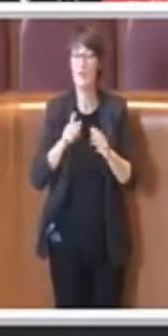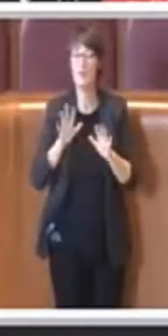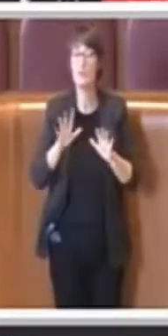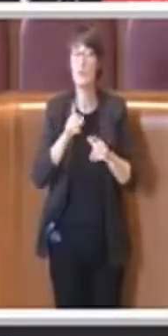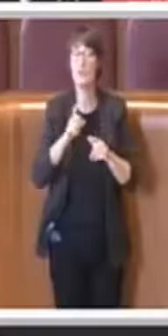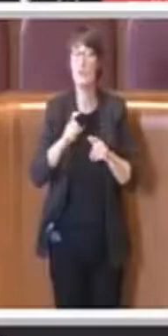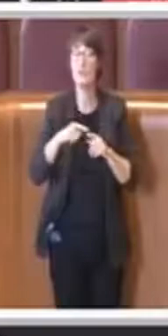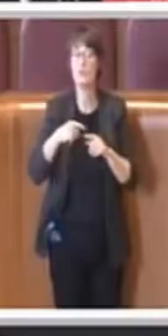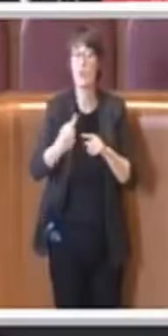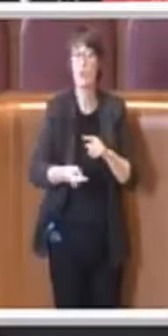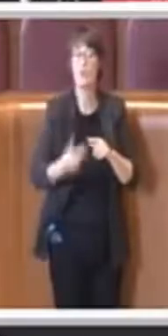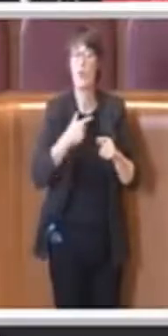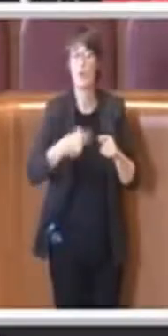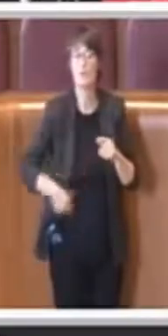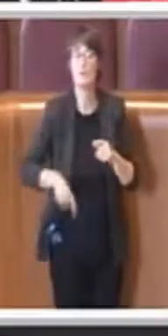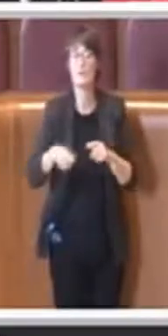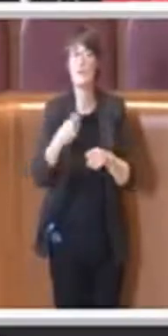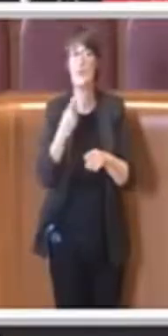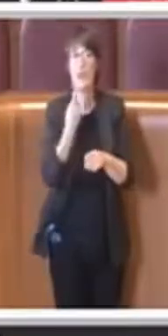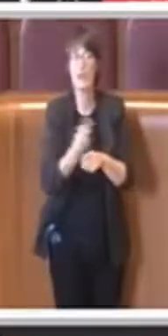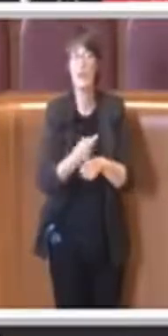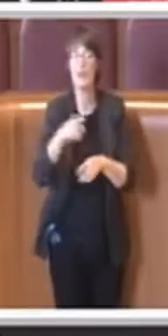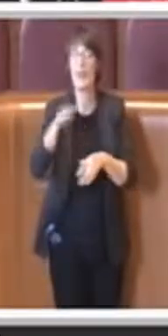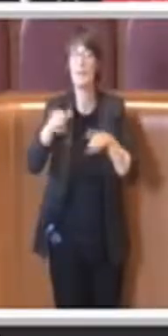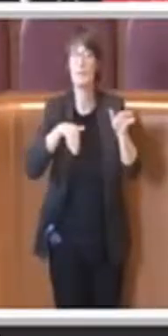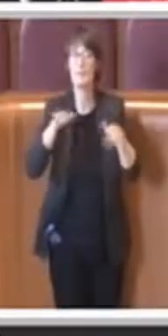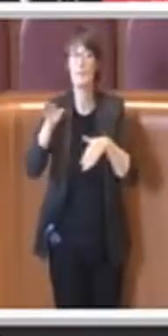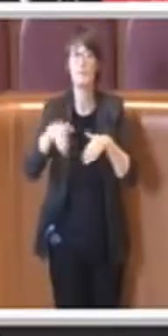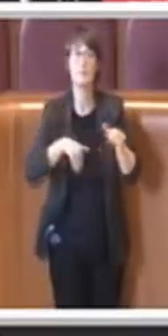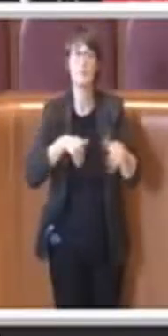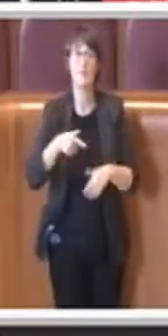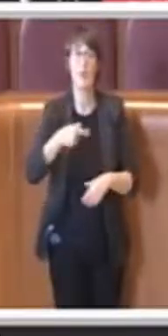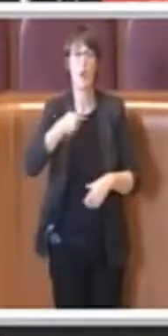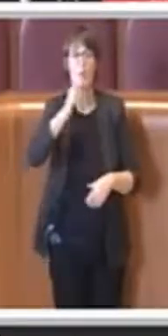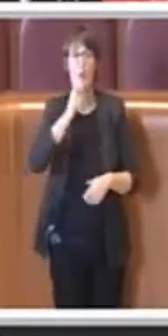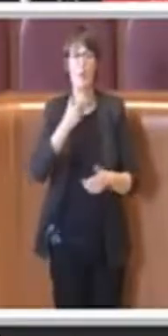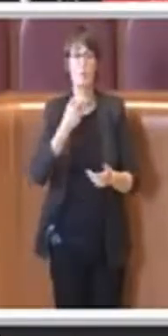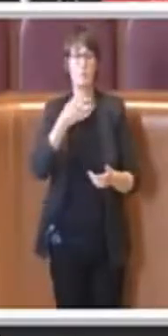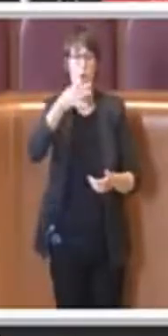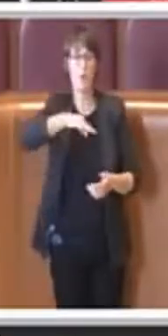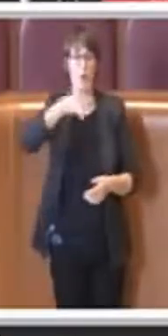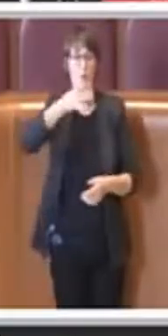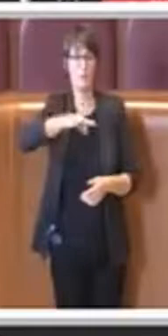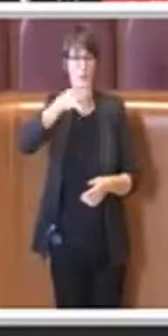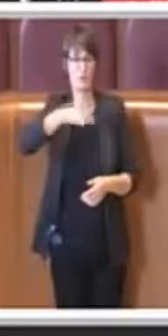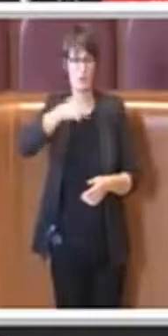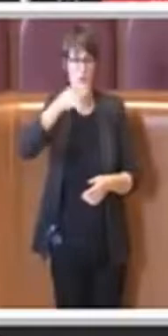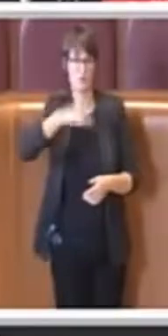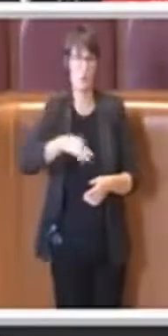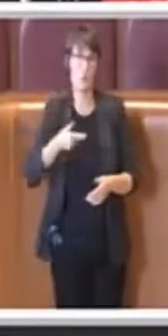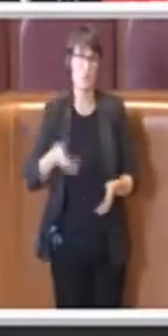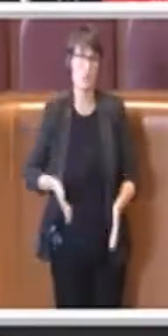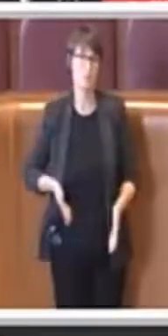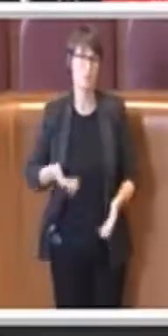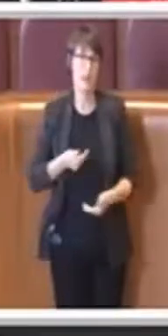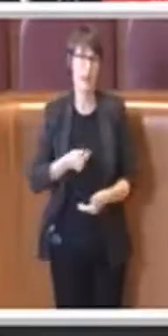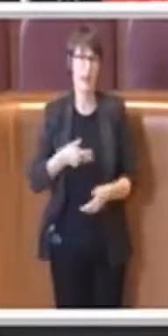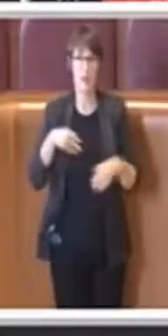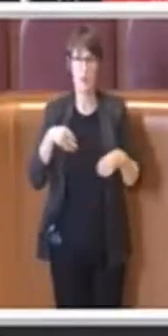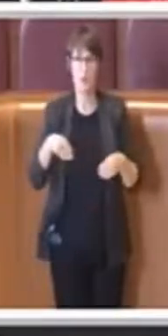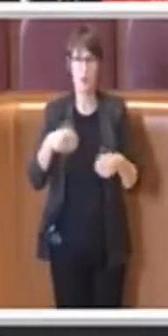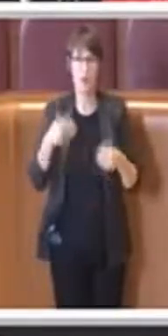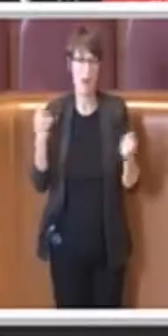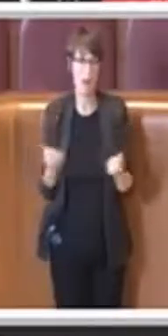nei successivi 120 giorni. Quindi è importante anche questo perché rispetto anche